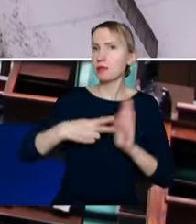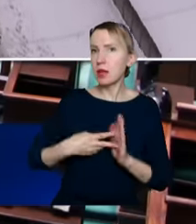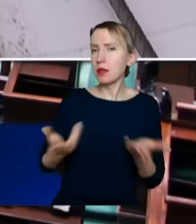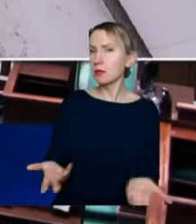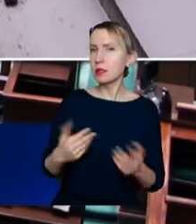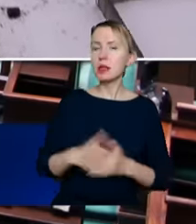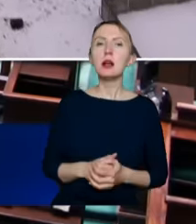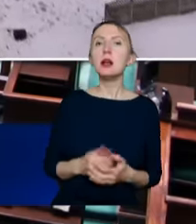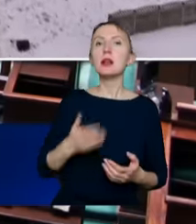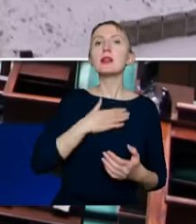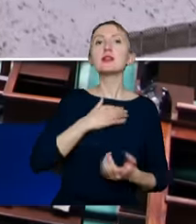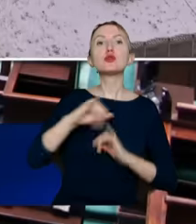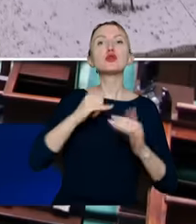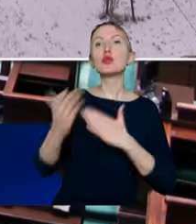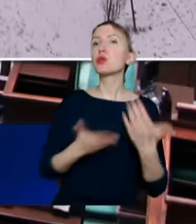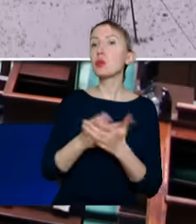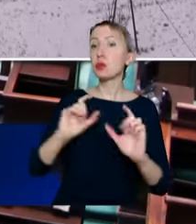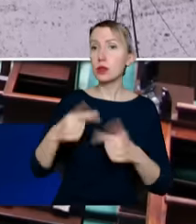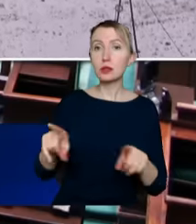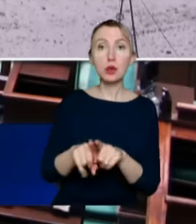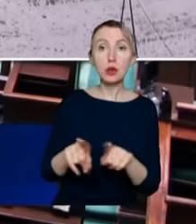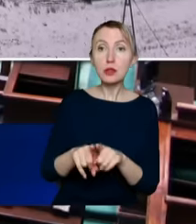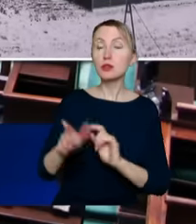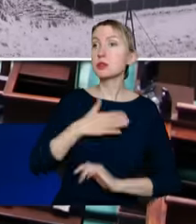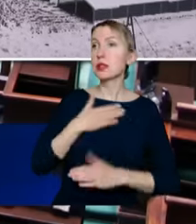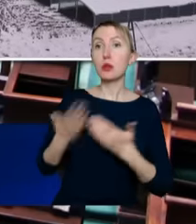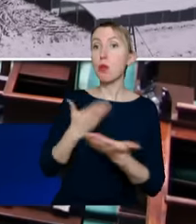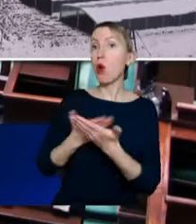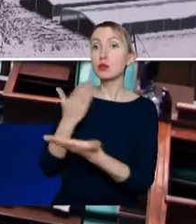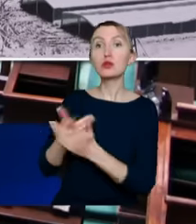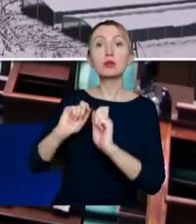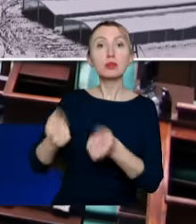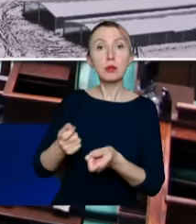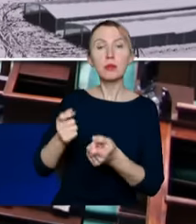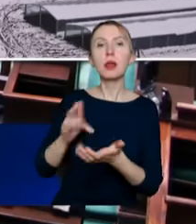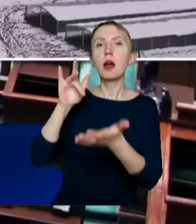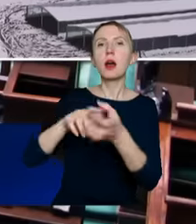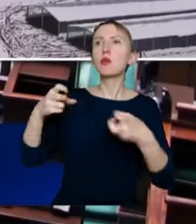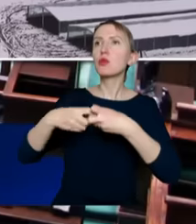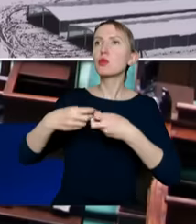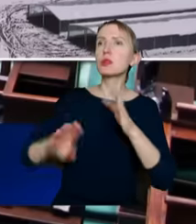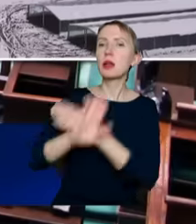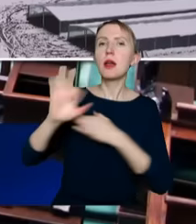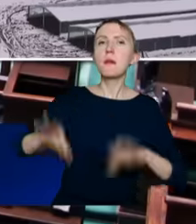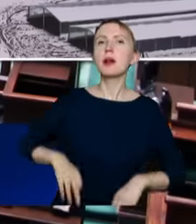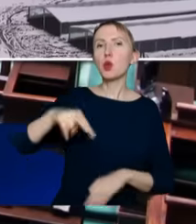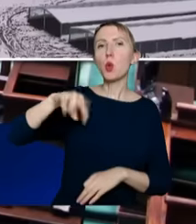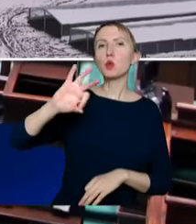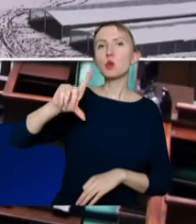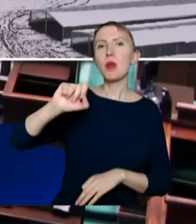nasz rząd proponuje, czy nawet z naszymi postulatami pojedzie do do Brukseli, do pani Urszuli von der Leyen i to